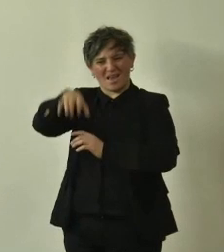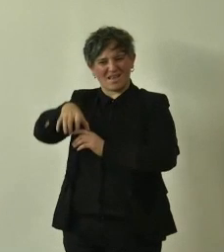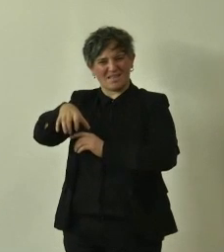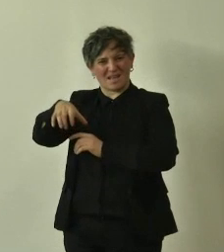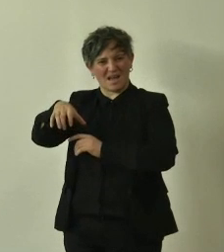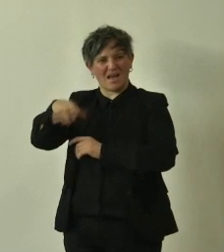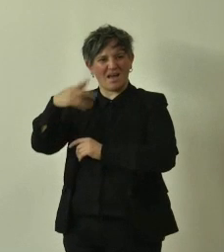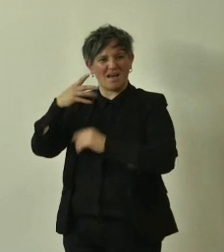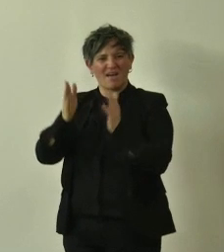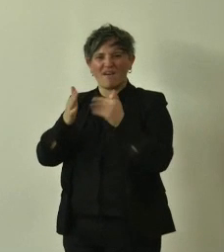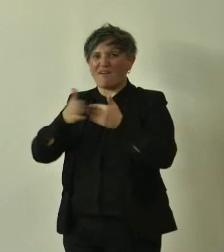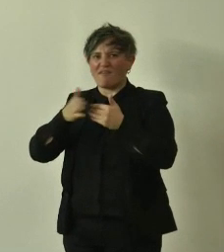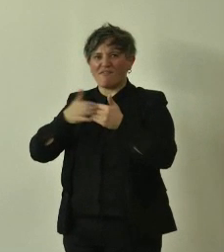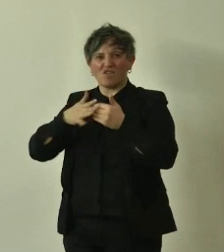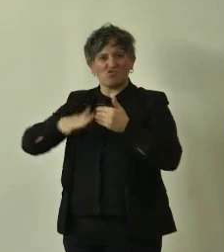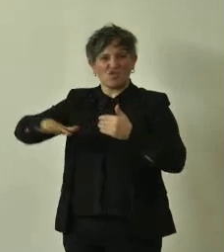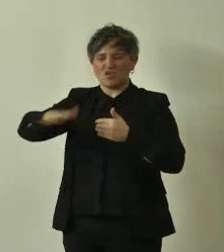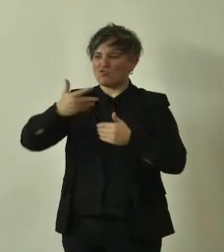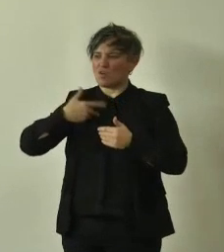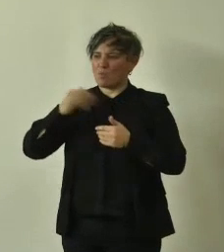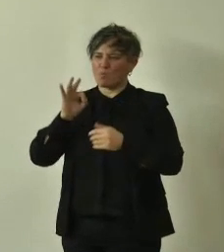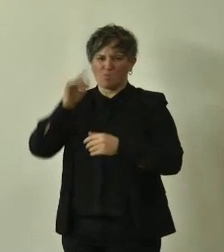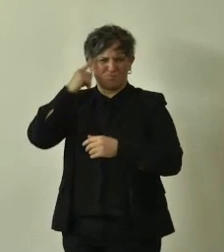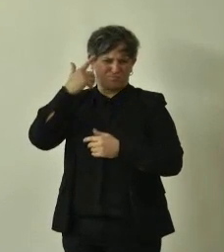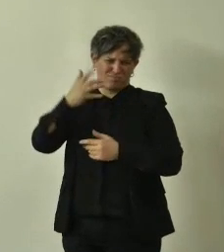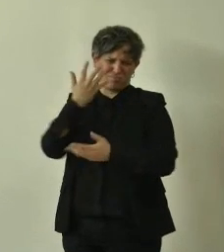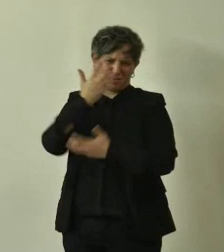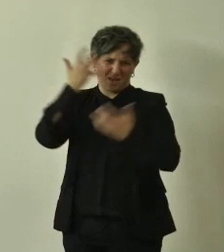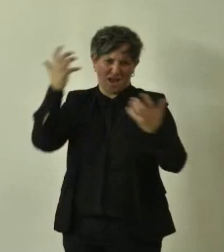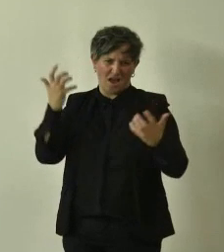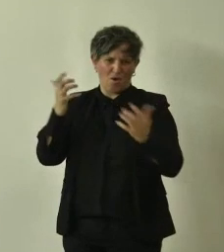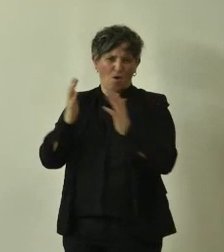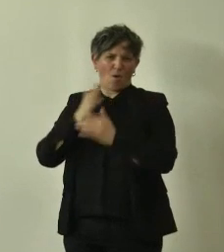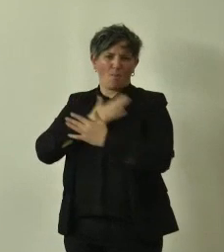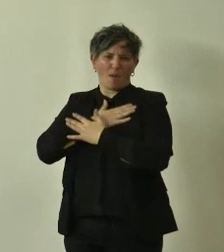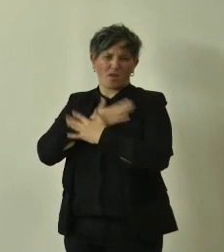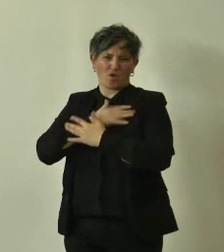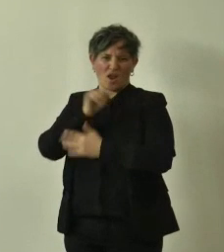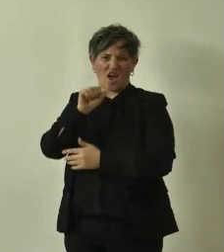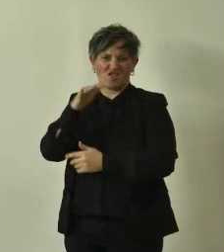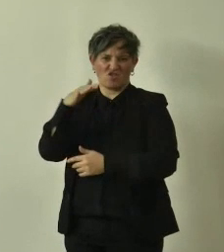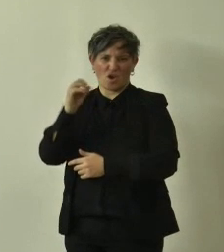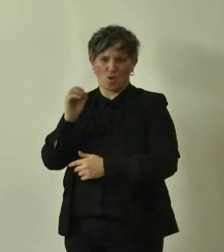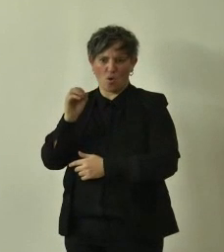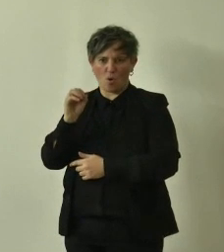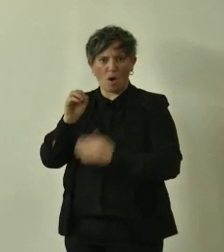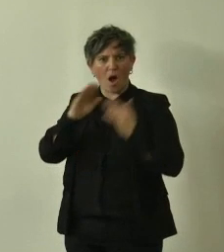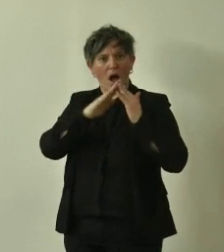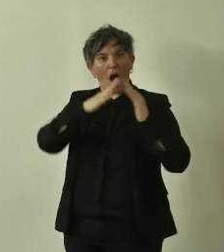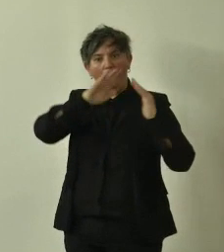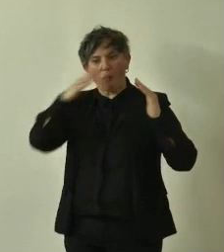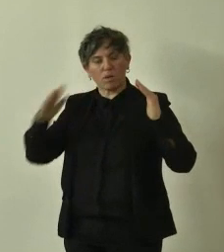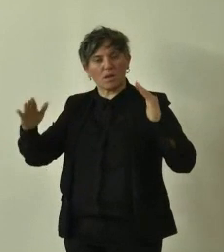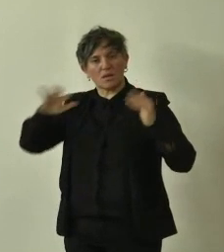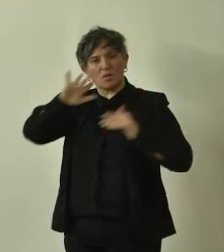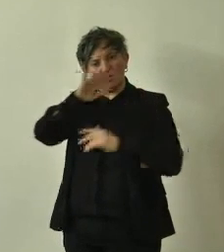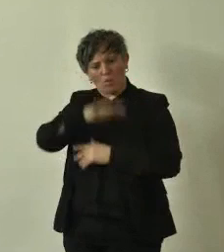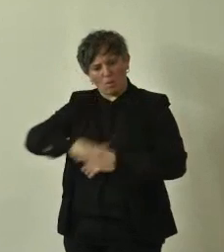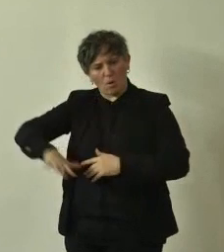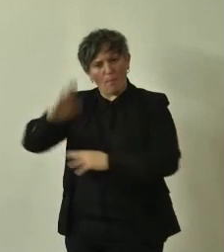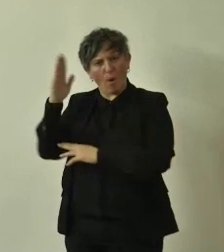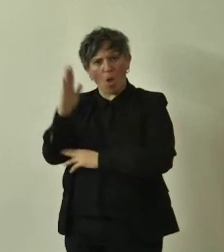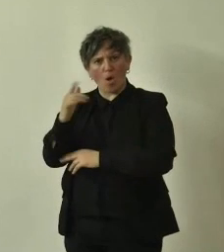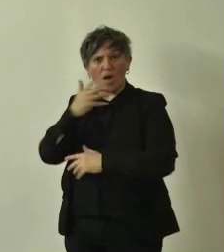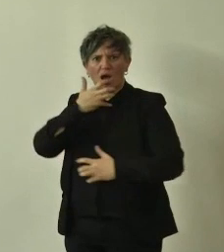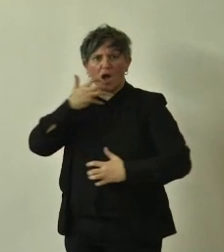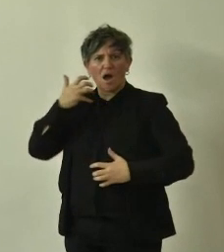chi abita a Bologna è un'istituzione insomma tutti conoscono questo santuario è più importante dell'appennino bolognese nel